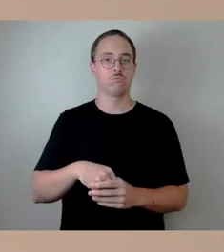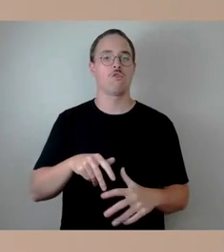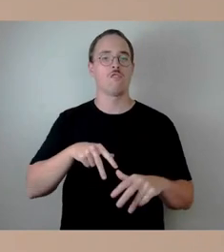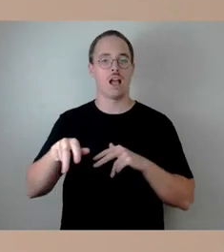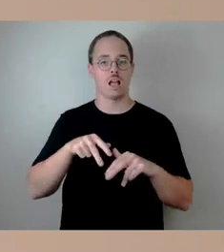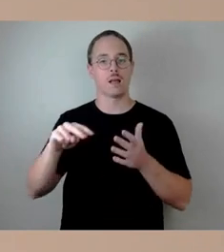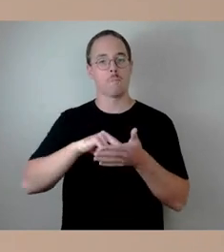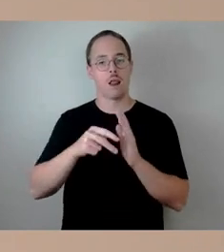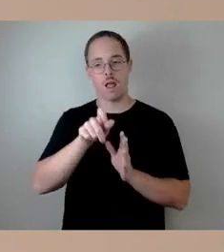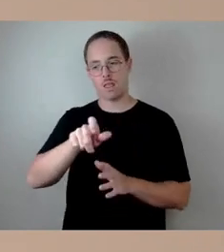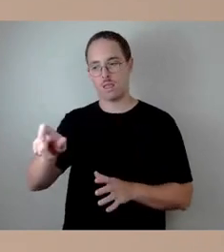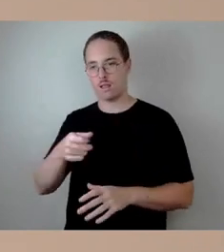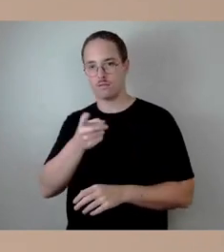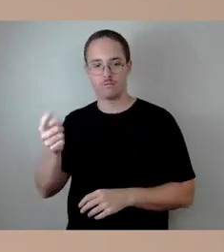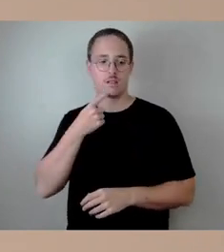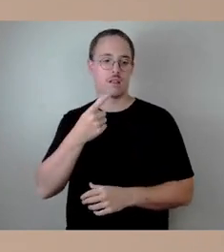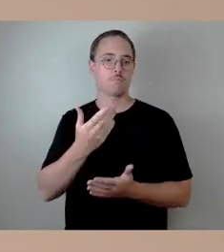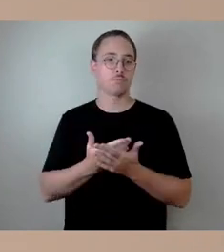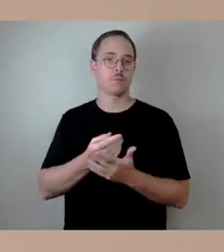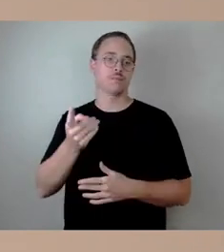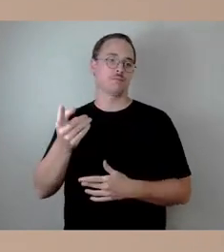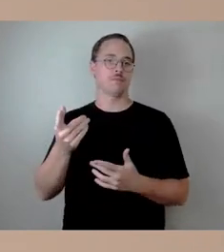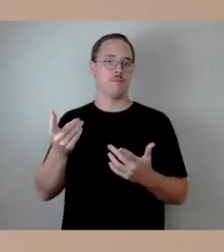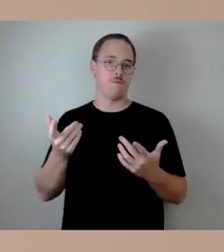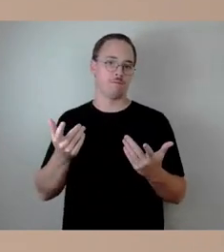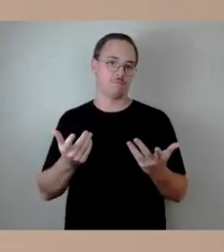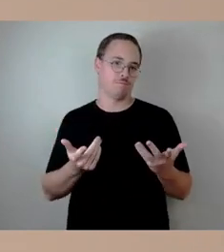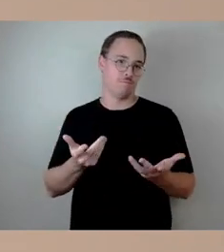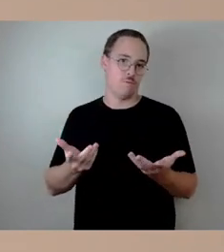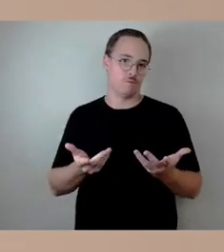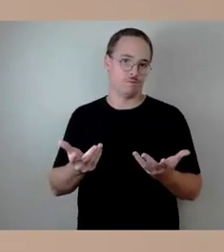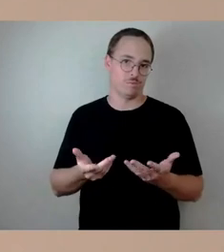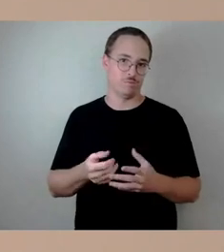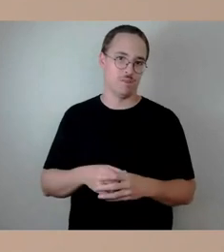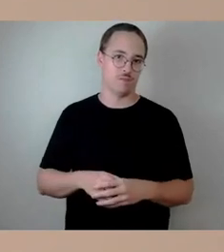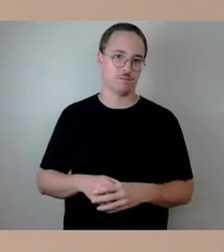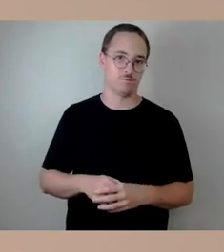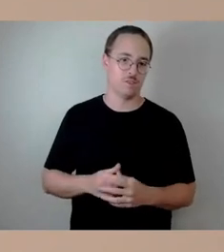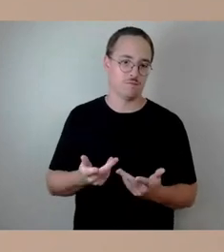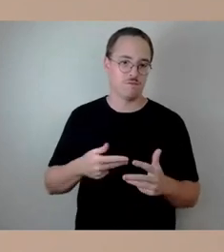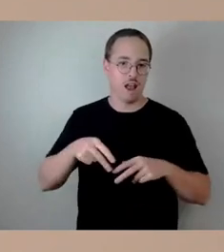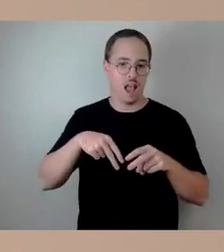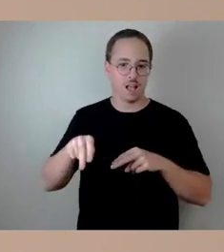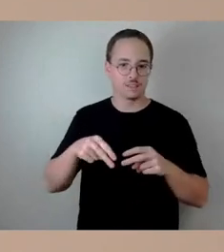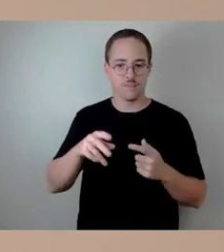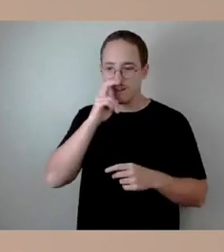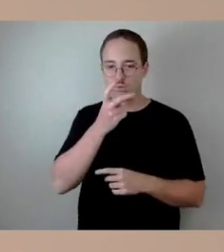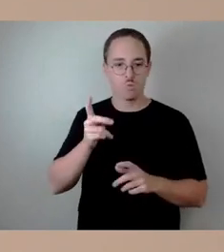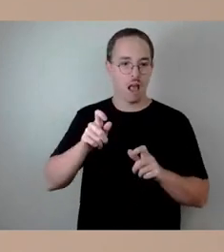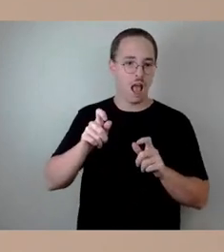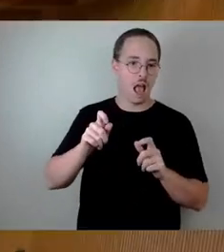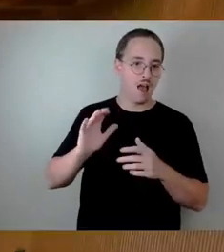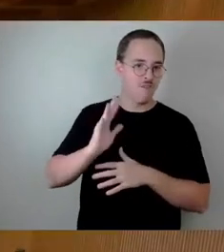Aussage treffen hinsichtlich sozusagen der Aussagen zum Erfolg des Verkehrsversuchs. Ich bitte dann um